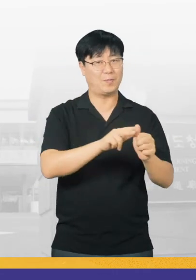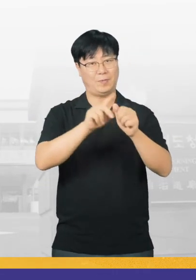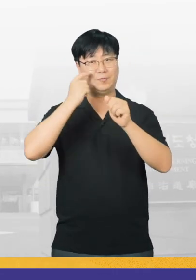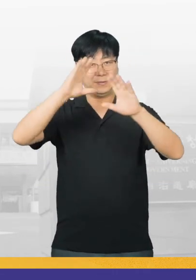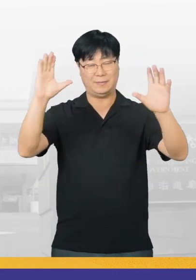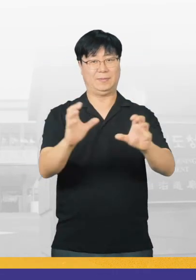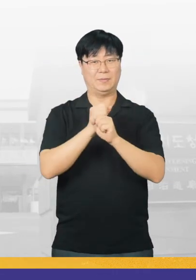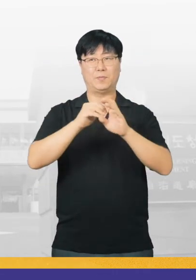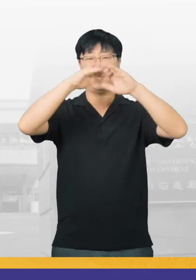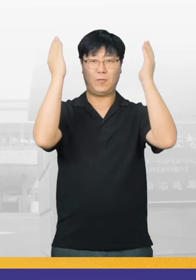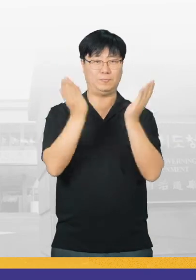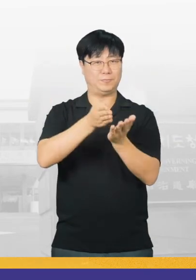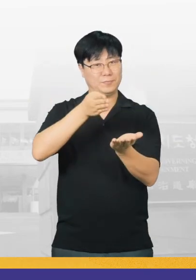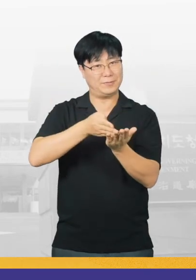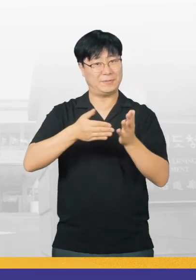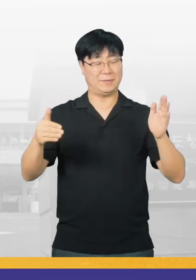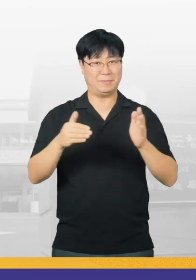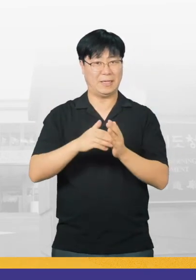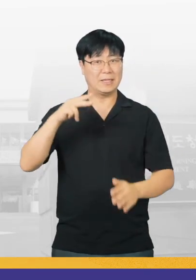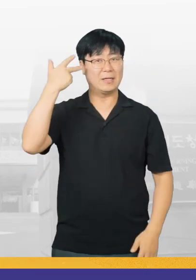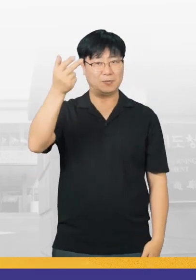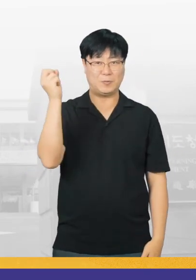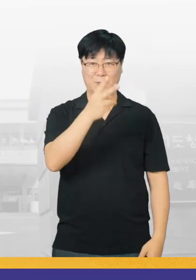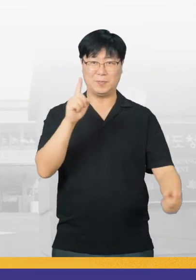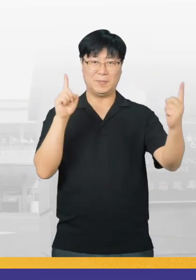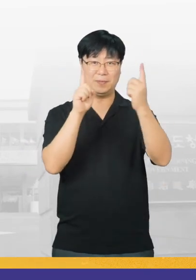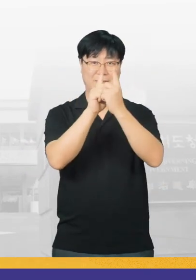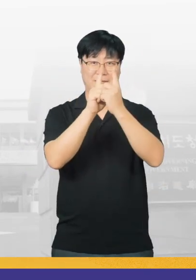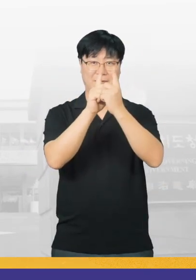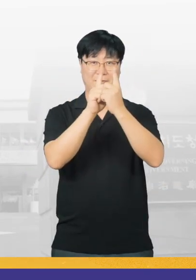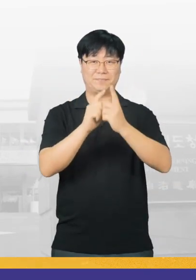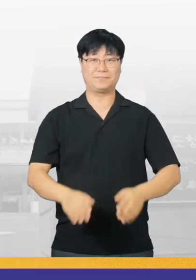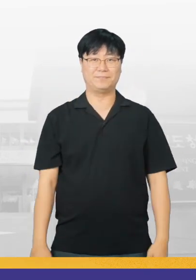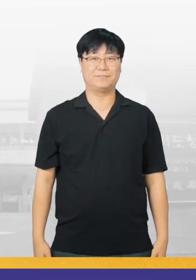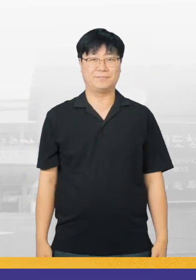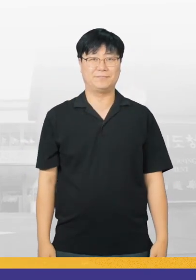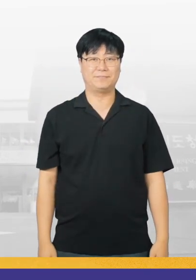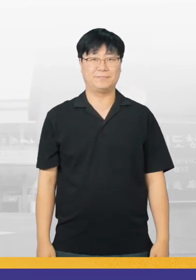한눈에! 문당뉴스였습니다. 다음 주에 또 만나요!